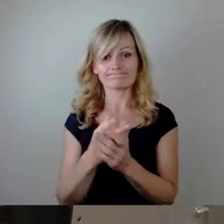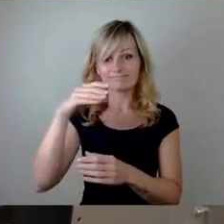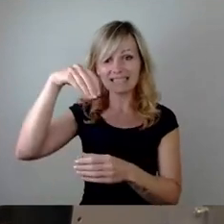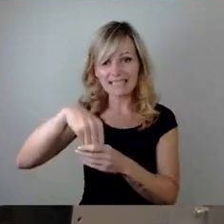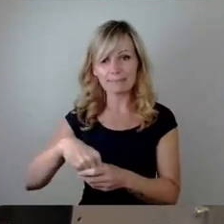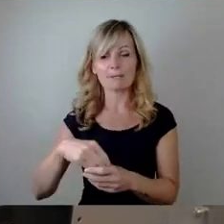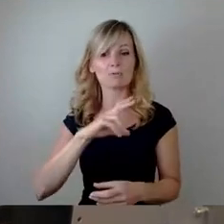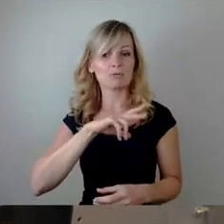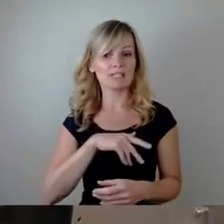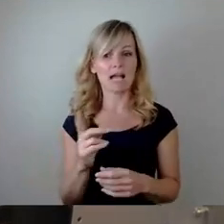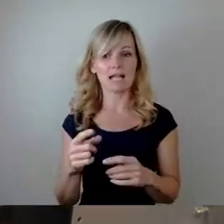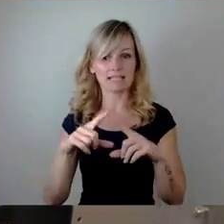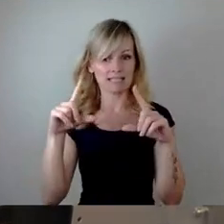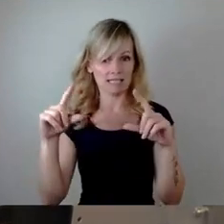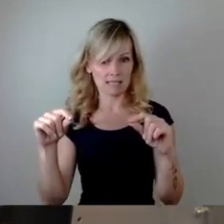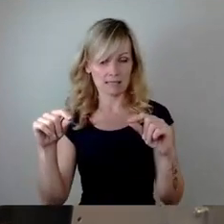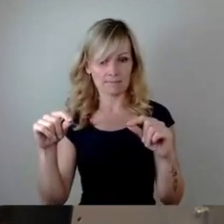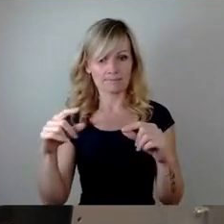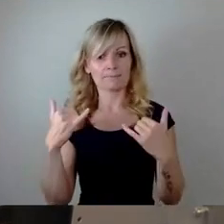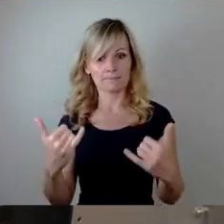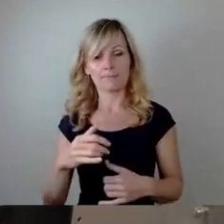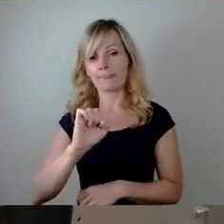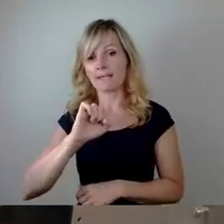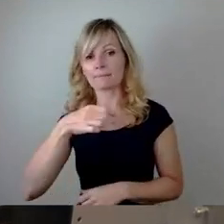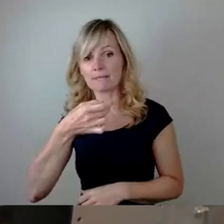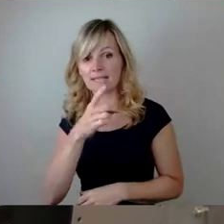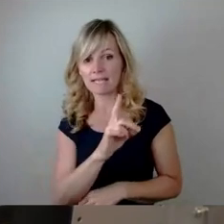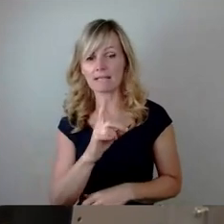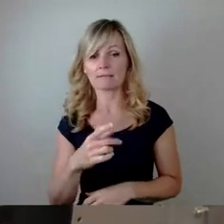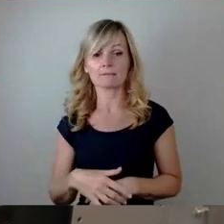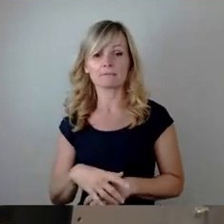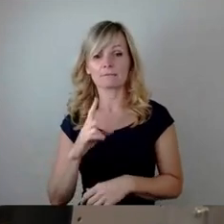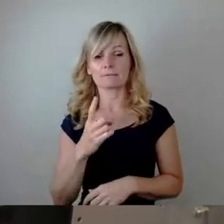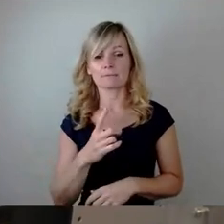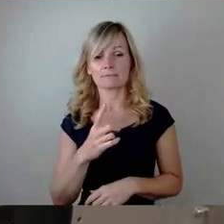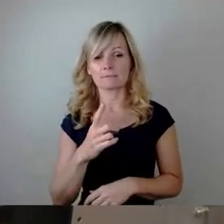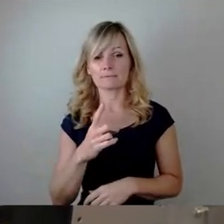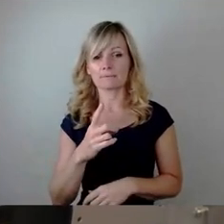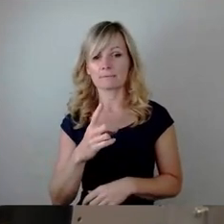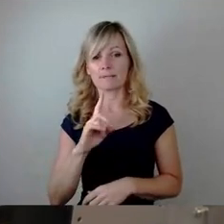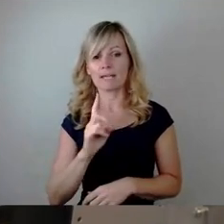Sozialticket erwartet die SPD und noch was, lerne ich noch,